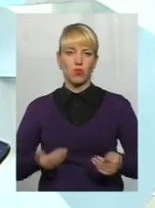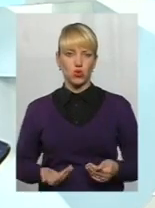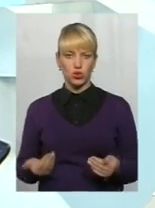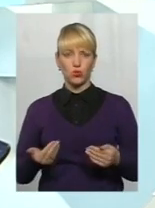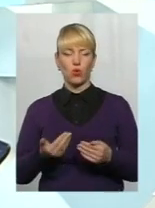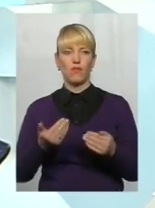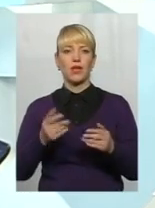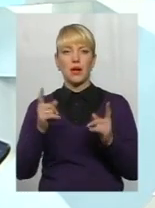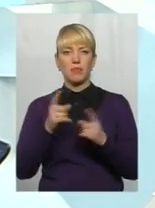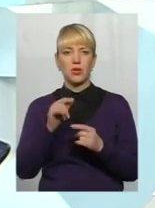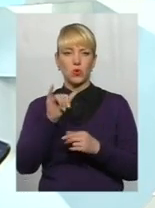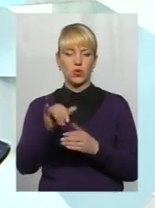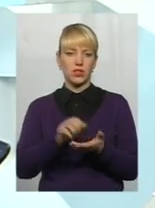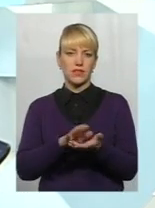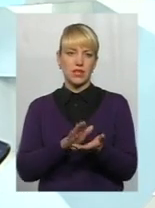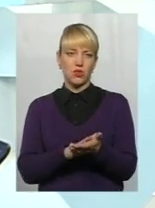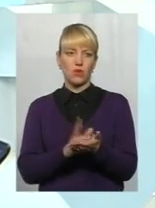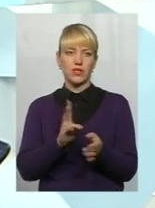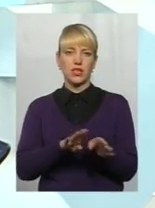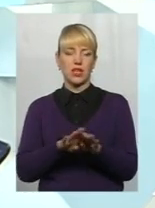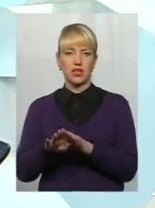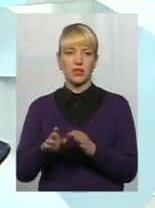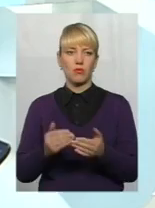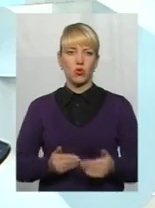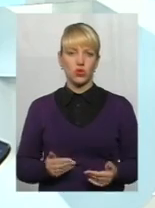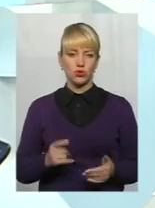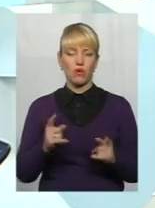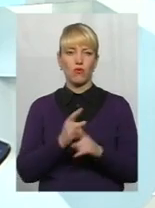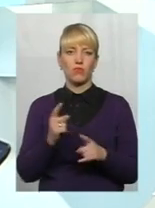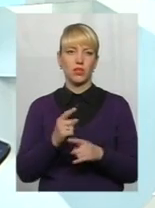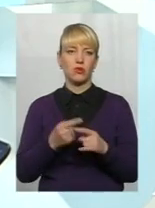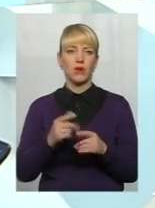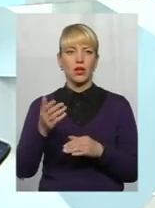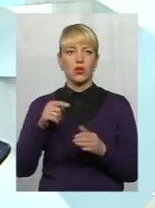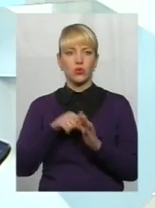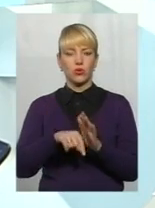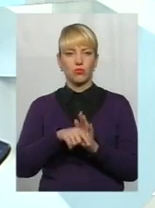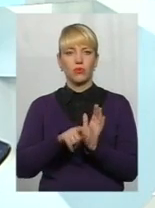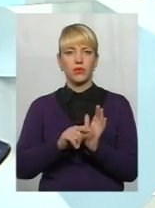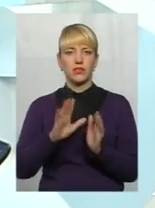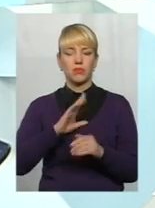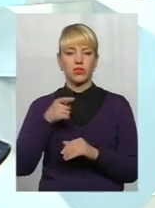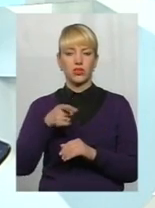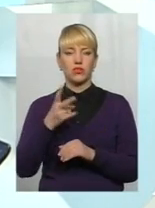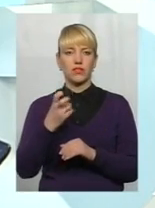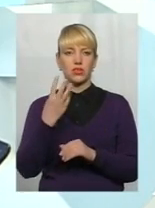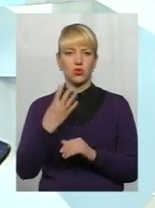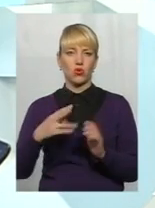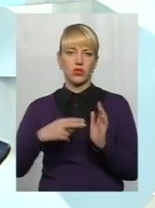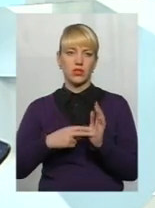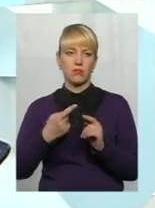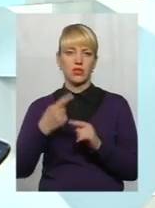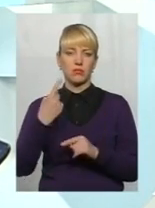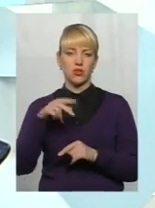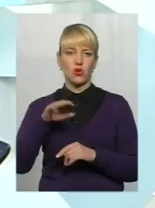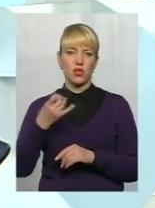мінімум, в них встановлюється на рівні прожиткового мінімуму. Тобто, пенсія була 1247 гривень, з 1 травня вона